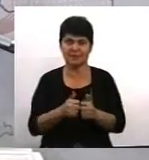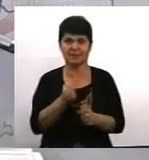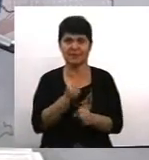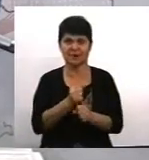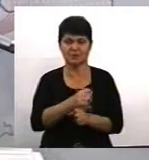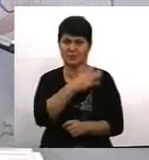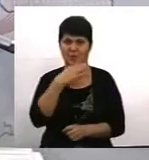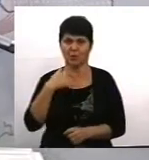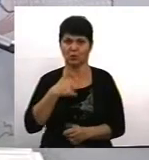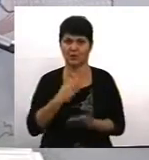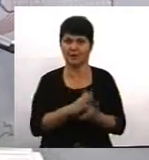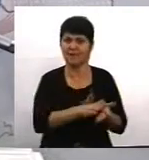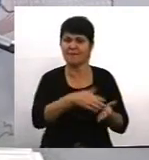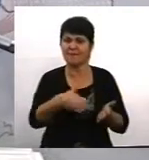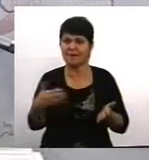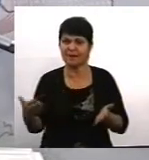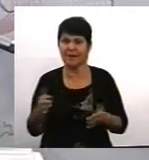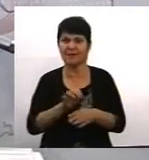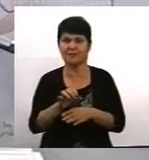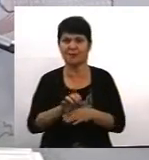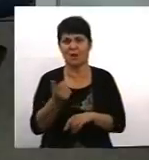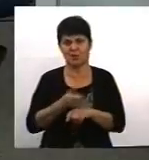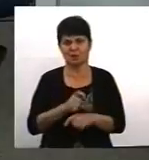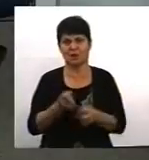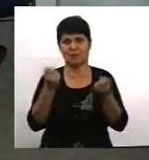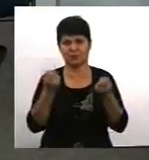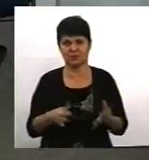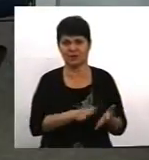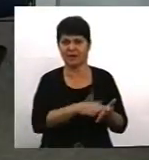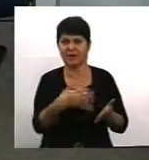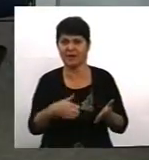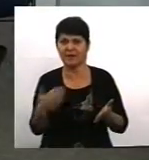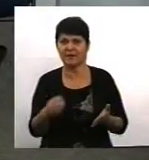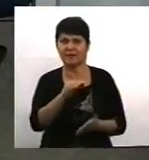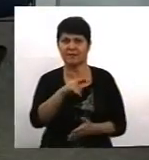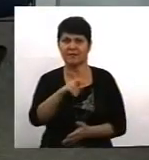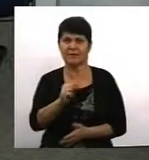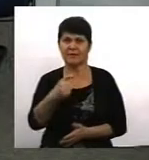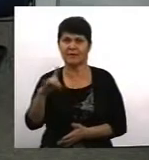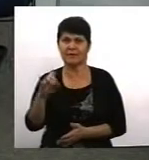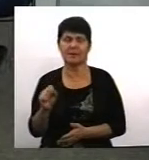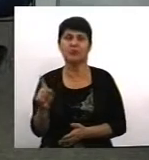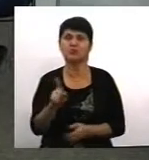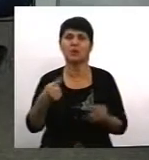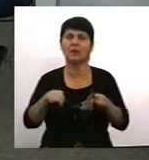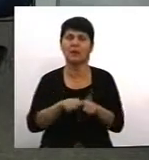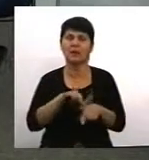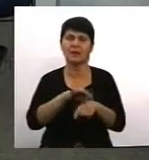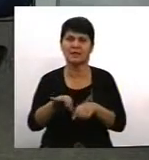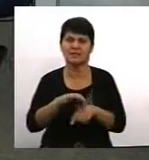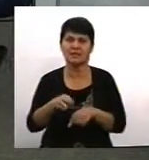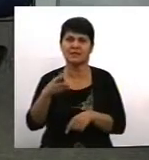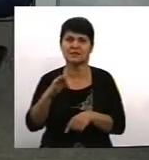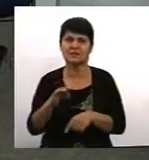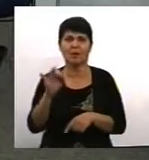флеєра, які ми випускали. Це дуже прості флеєра. Тут є просто що таке насильство, як можна ідентифікувати і відрізнити